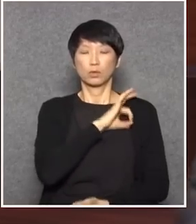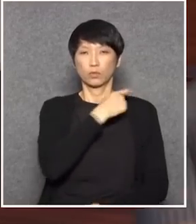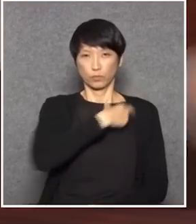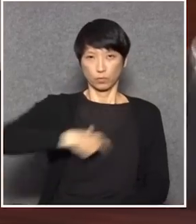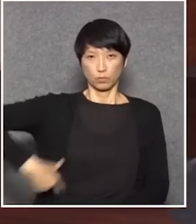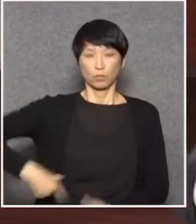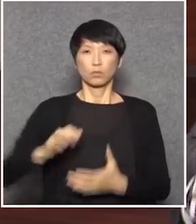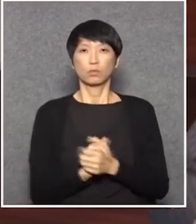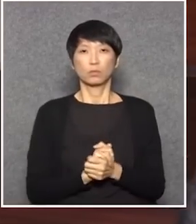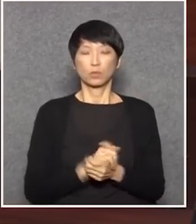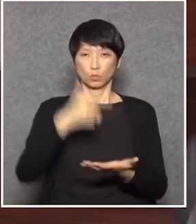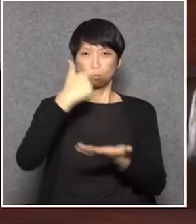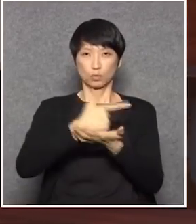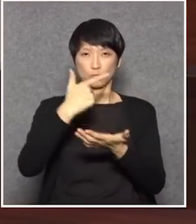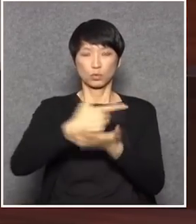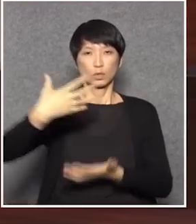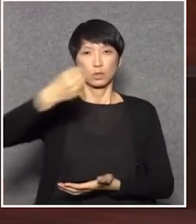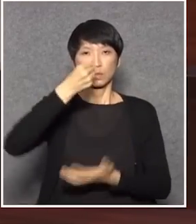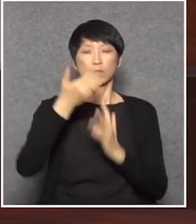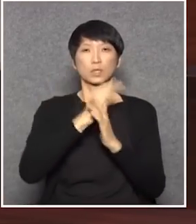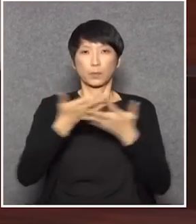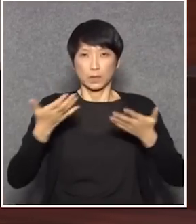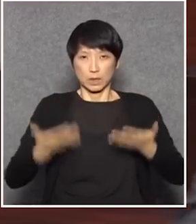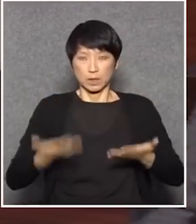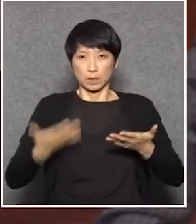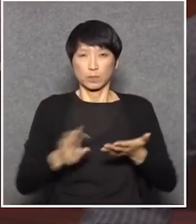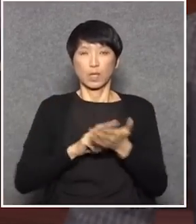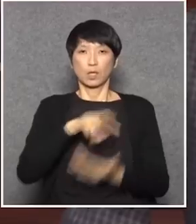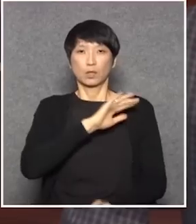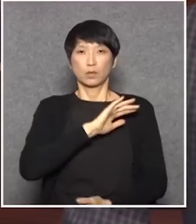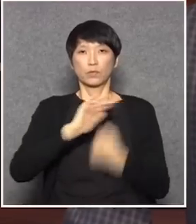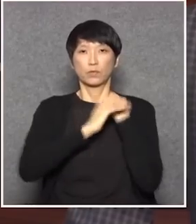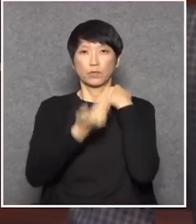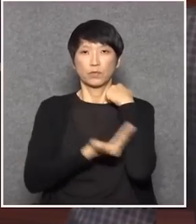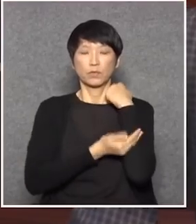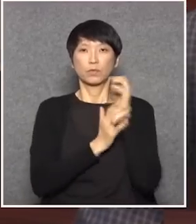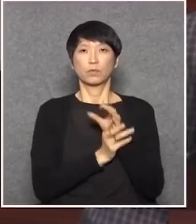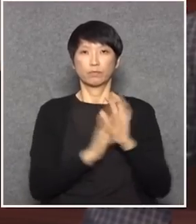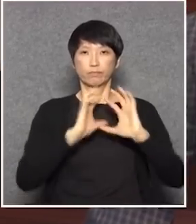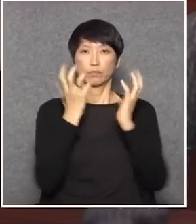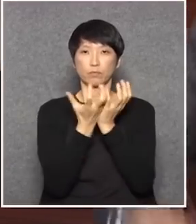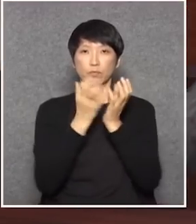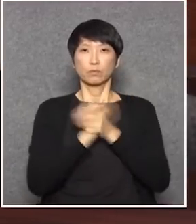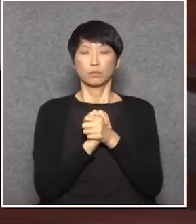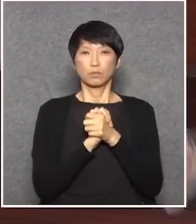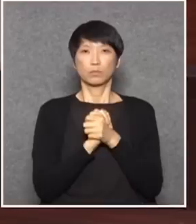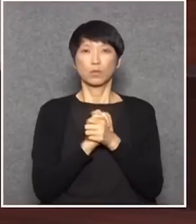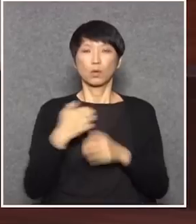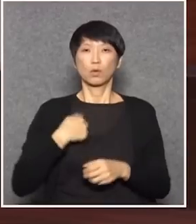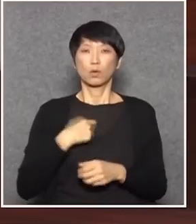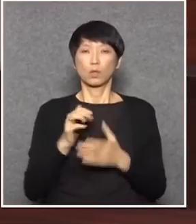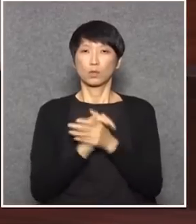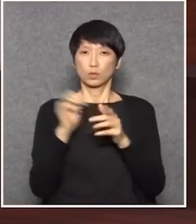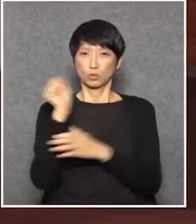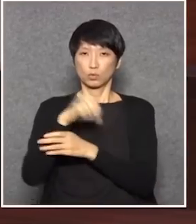一個很重要的權力尤其是今天的立法機關現在我們這個立法機關當然我們還有同意